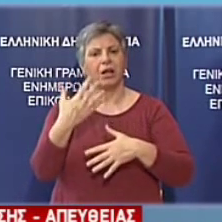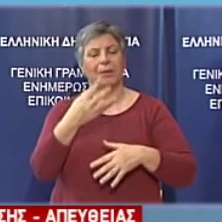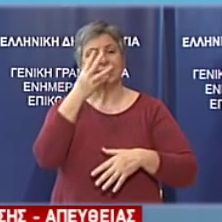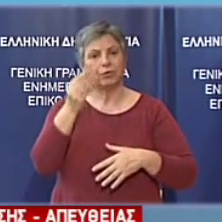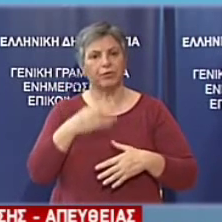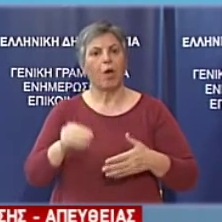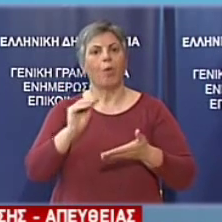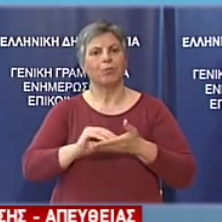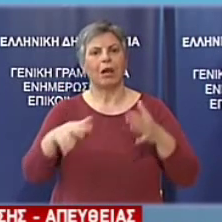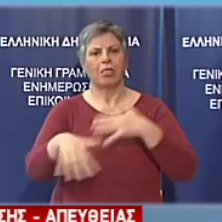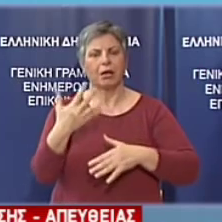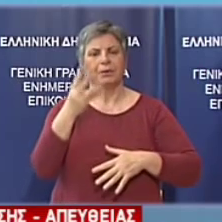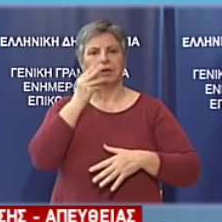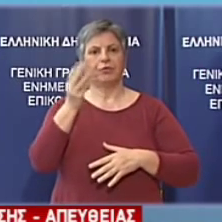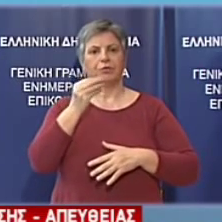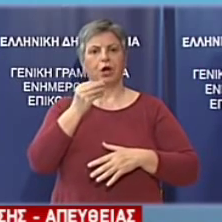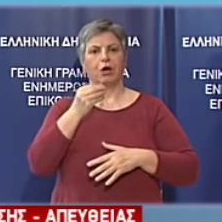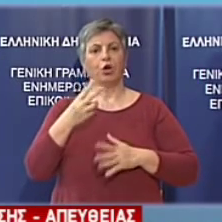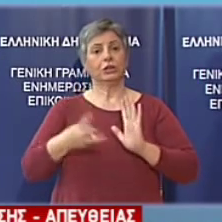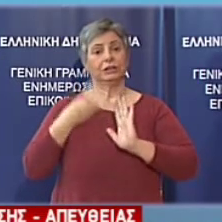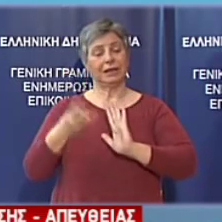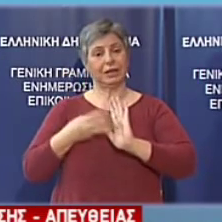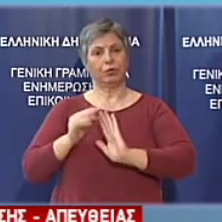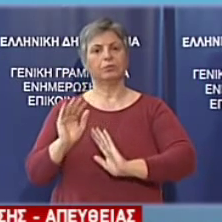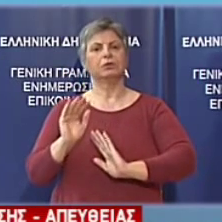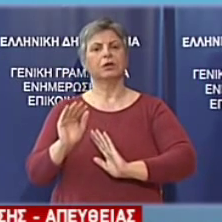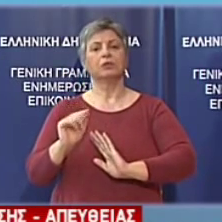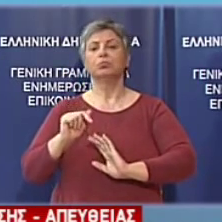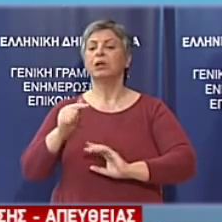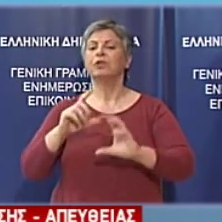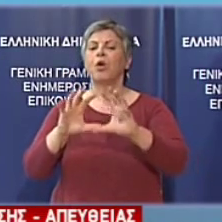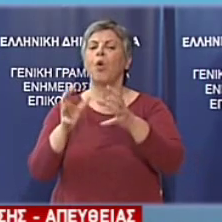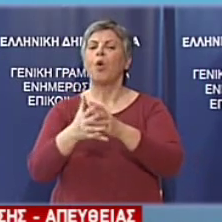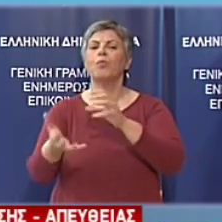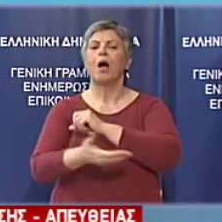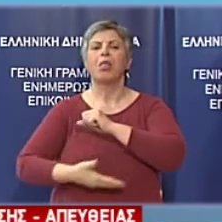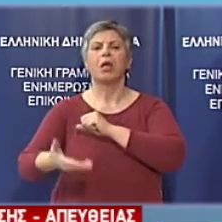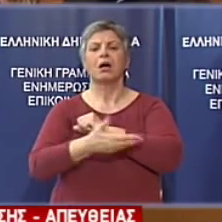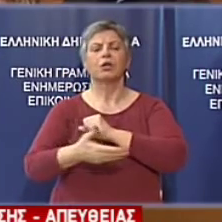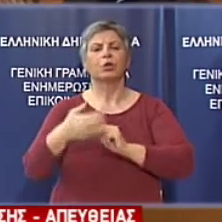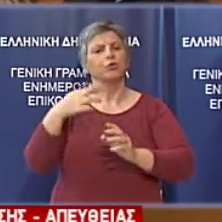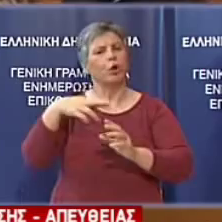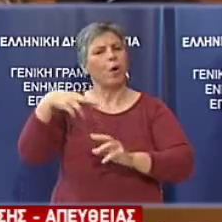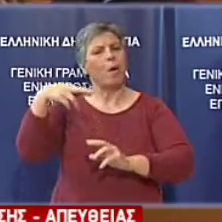ότι το κομμάτι των αγροτών που ανταποκρίνεται στην κυβερνητική πρόσκληση είναι πλέον πλειοψηφικό.